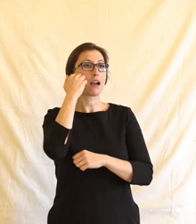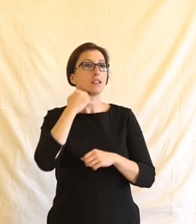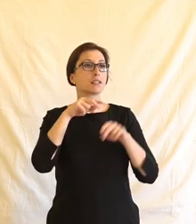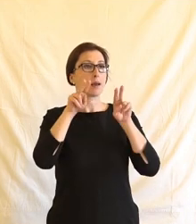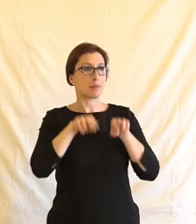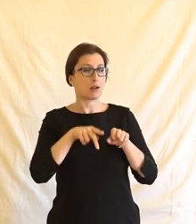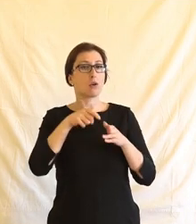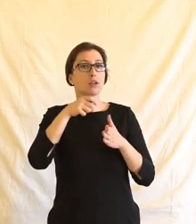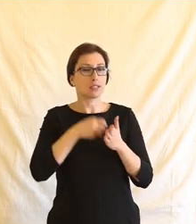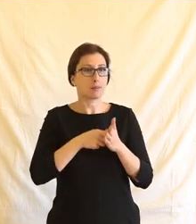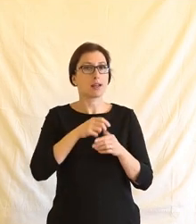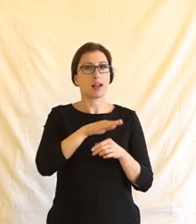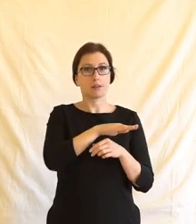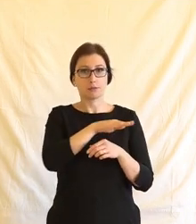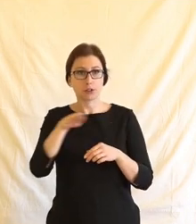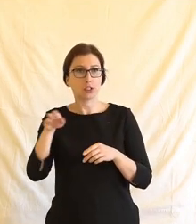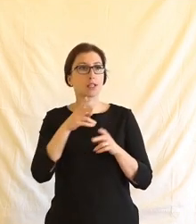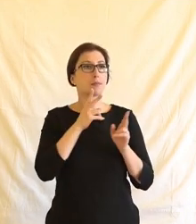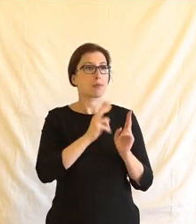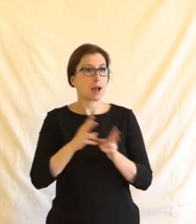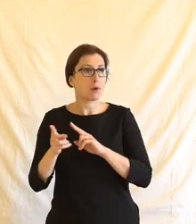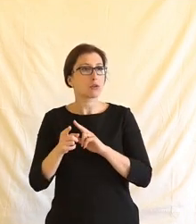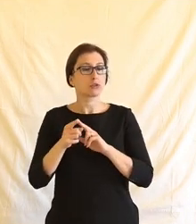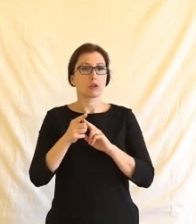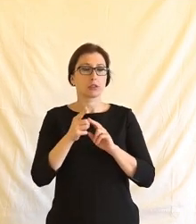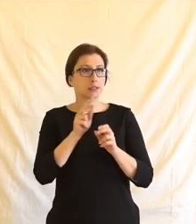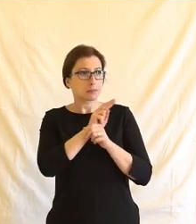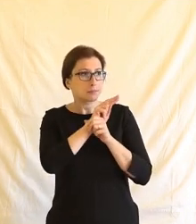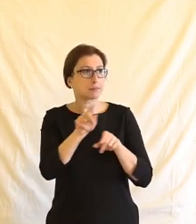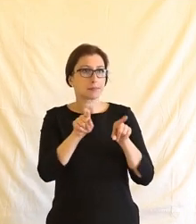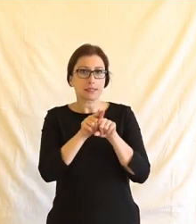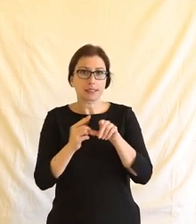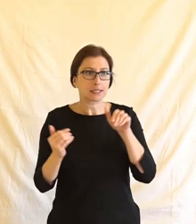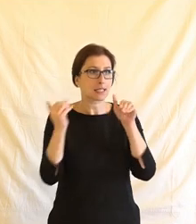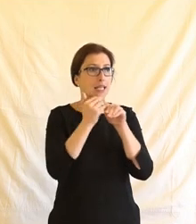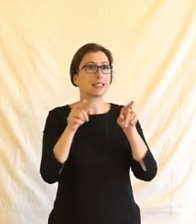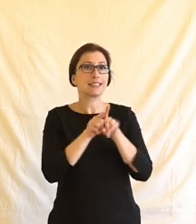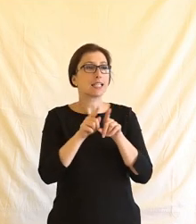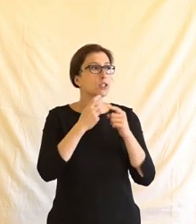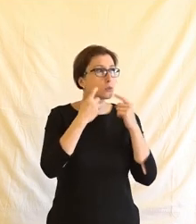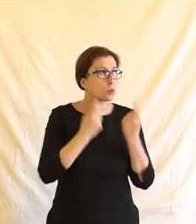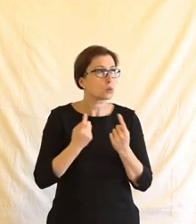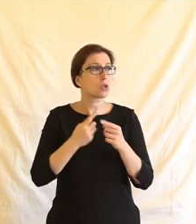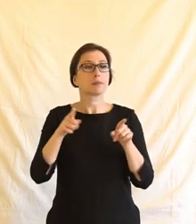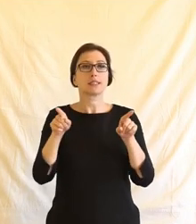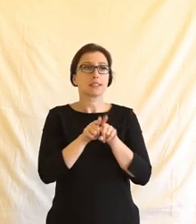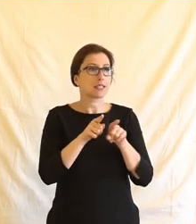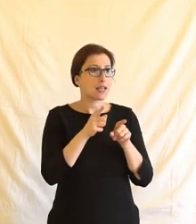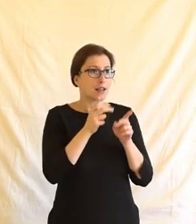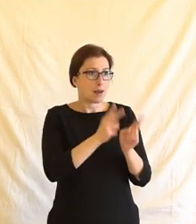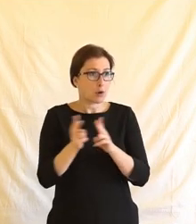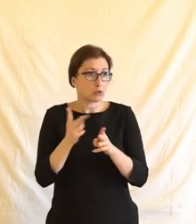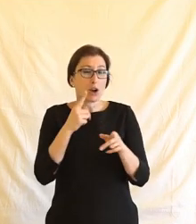právo, tak to znamená, že všichni mají možnost to vykonávat úplně stejně, ve stejném rozsahu, stejným způsobem, to znamená, že je tady jakási